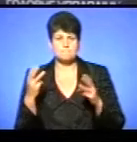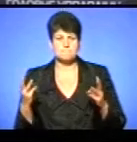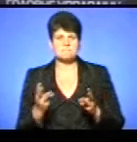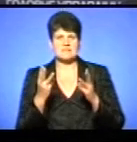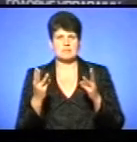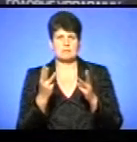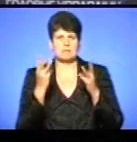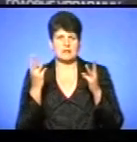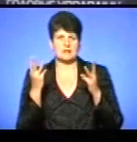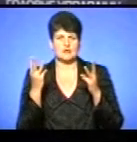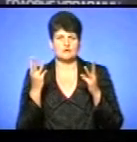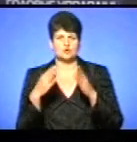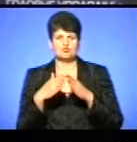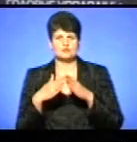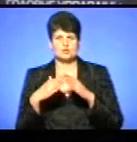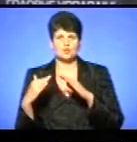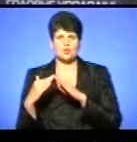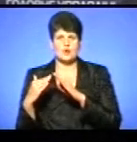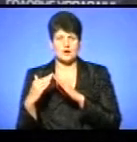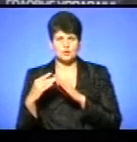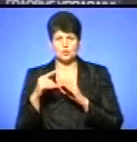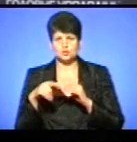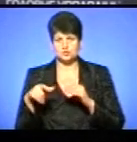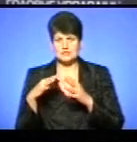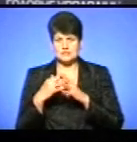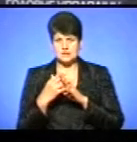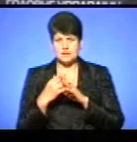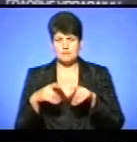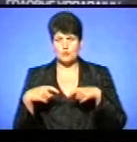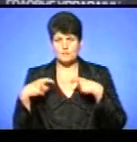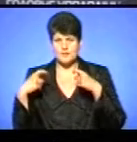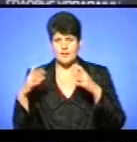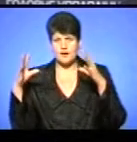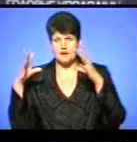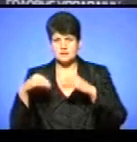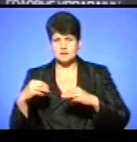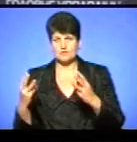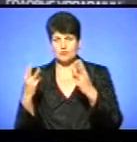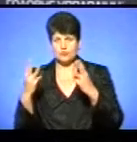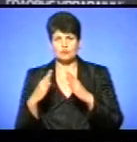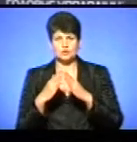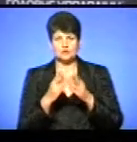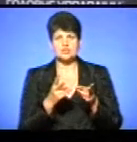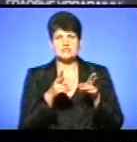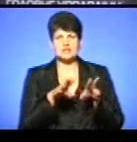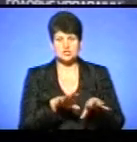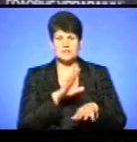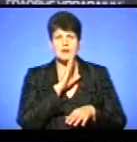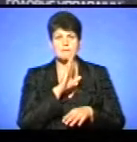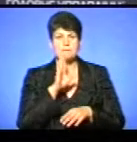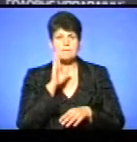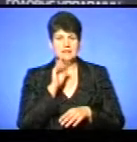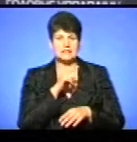скажімо так, сусідську хату. Люди з села побігли гасити вогонь. В будинку залишилась тільки мати і